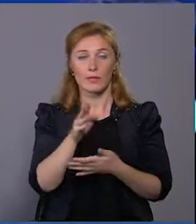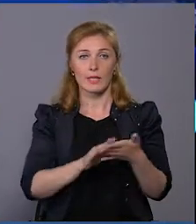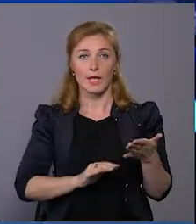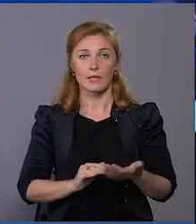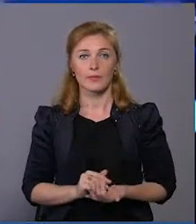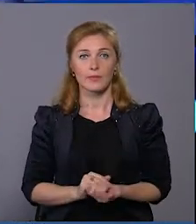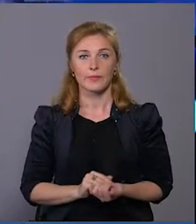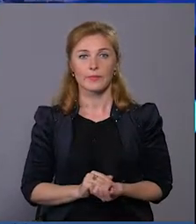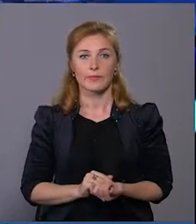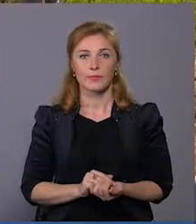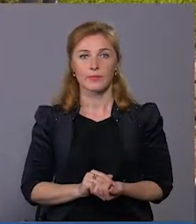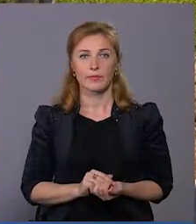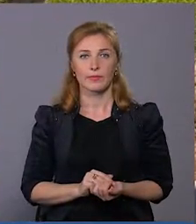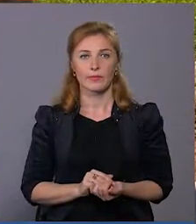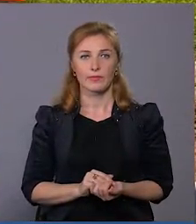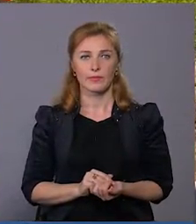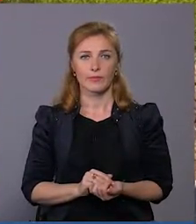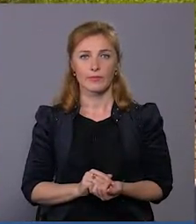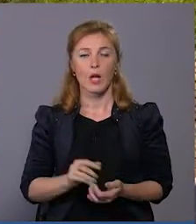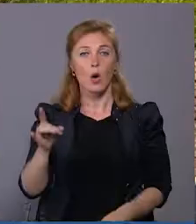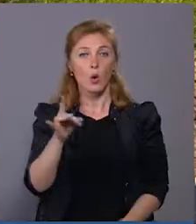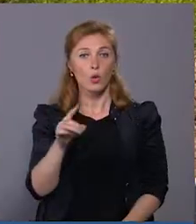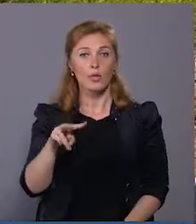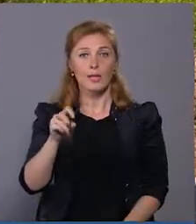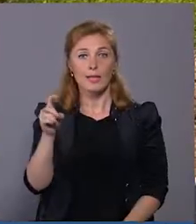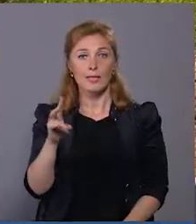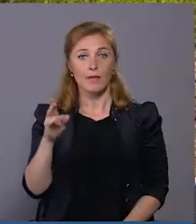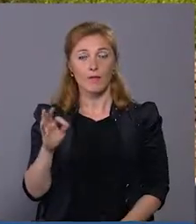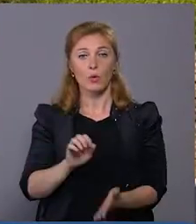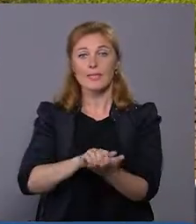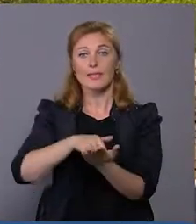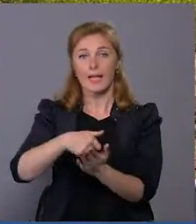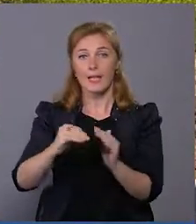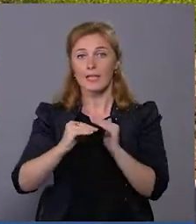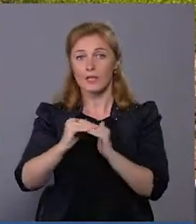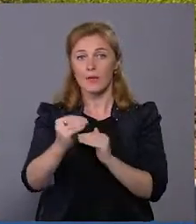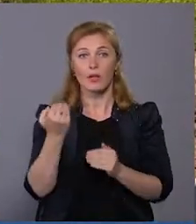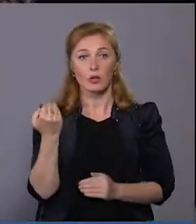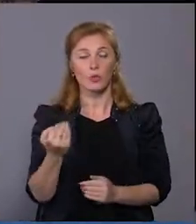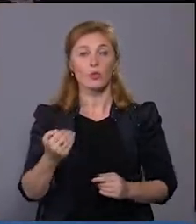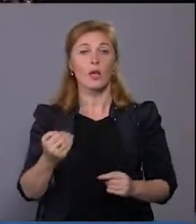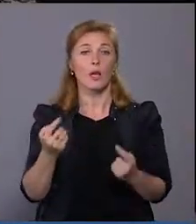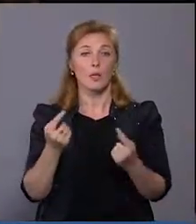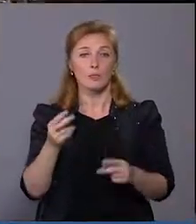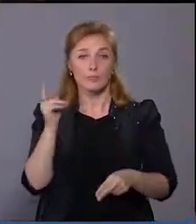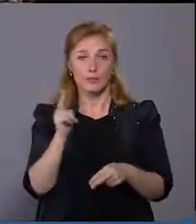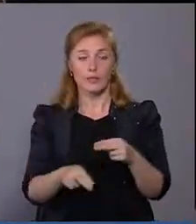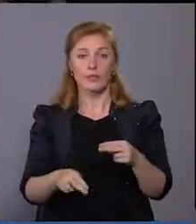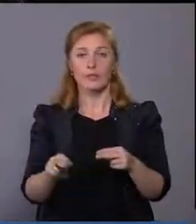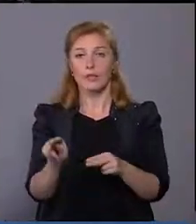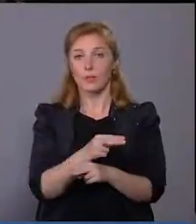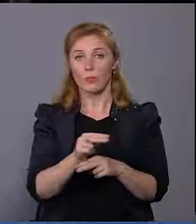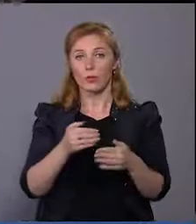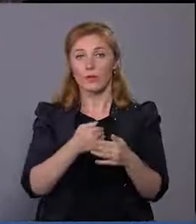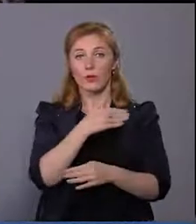Вікторія Паламар. У мікрорайоні Лезневе стелять асфальт. Тут фінішує капітальний ремонт під'їзної дороги від вулиці